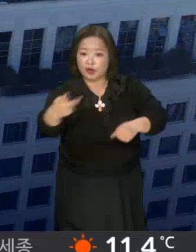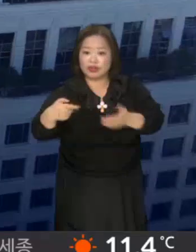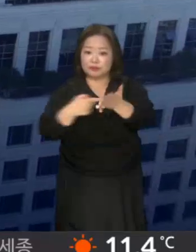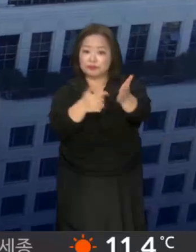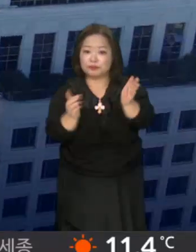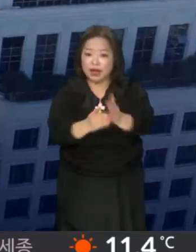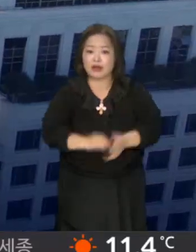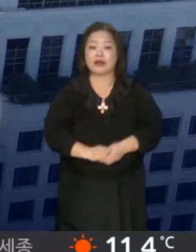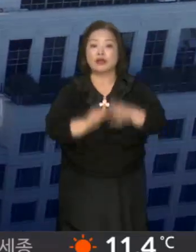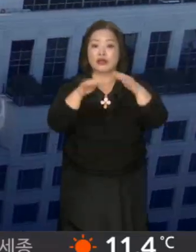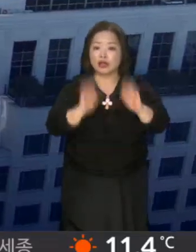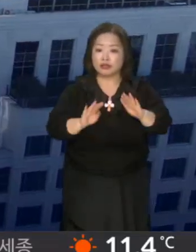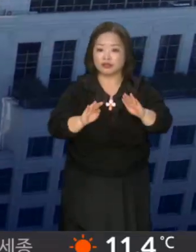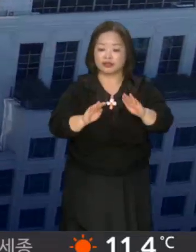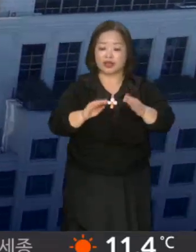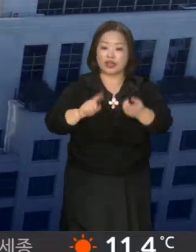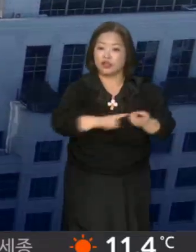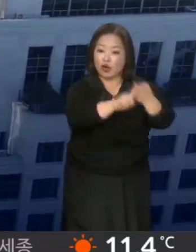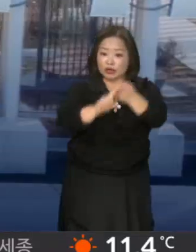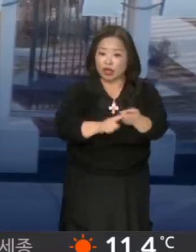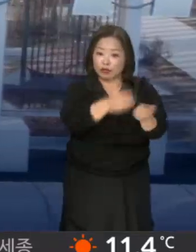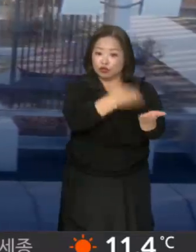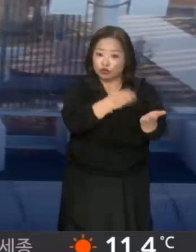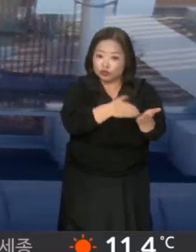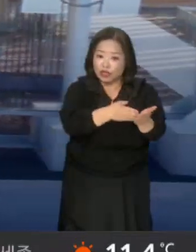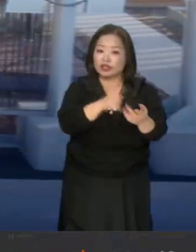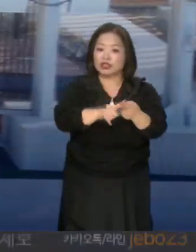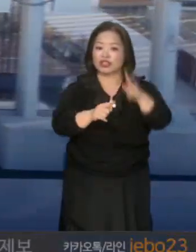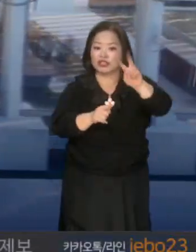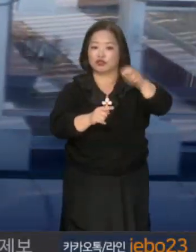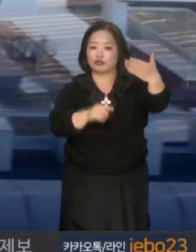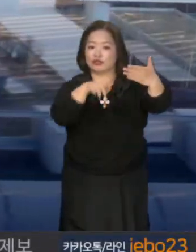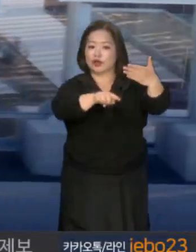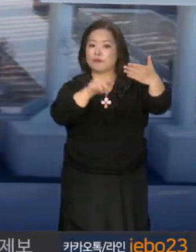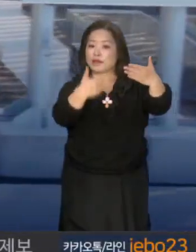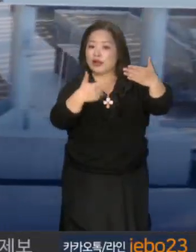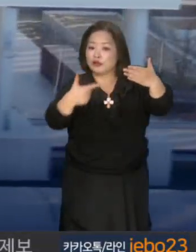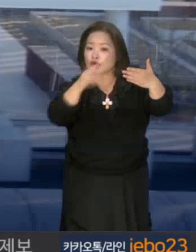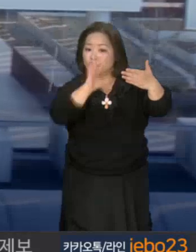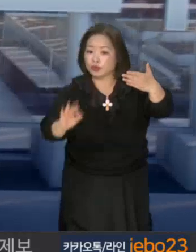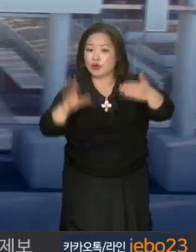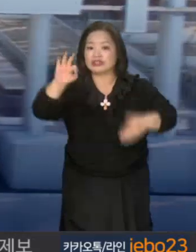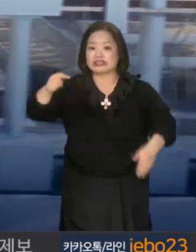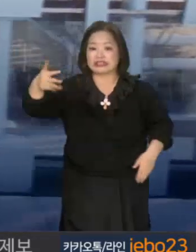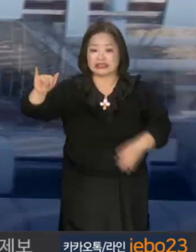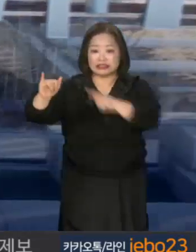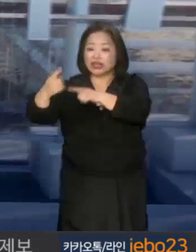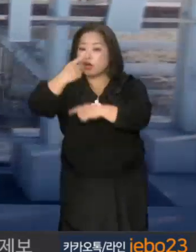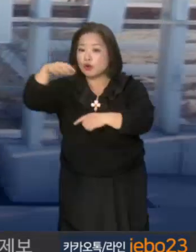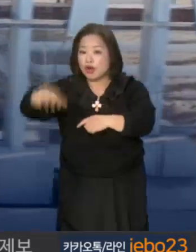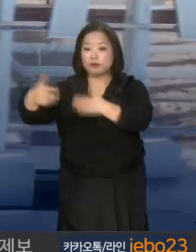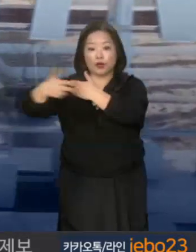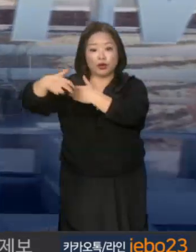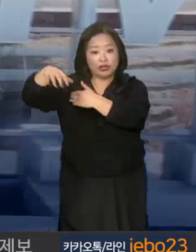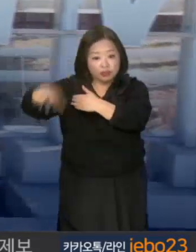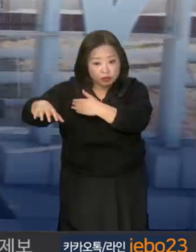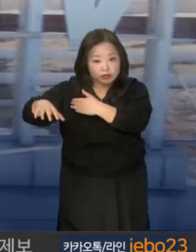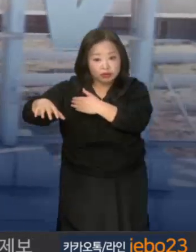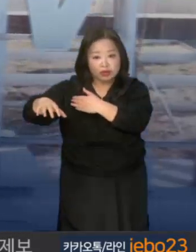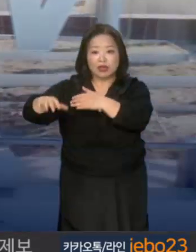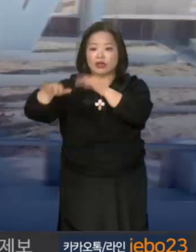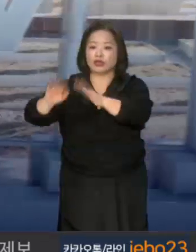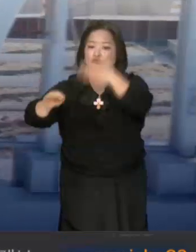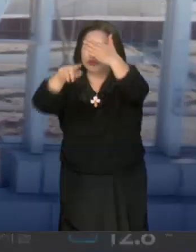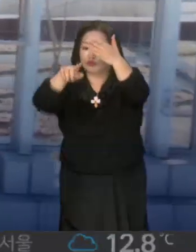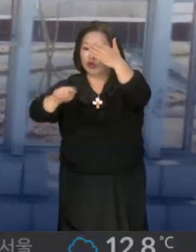최대 주주였던 연합뉴스의 지분은 29.86%, 을지학원과 을지병원은 각각 지분